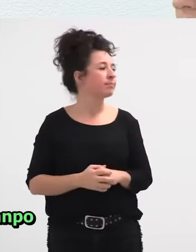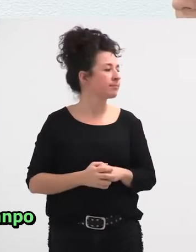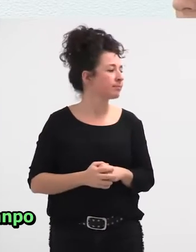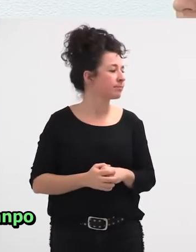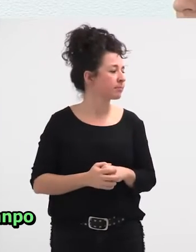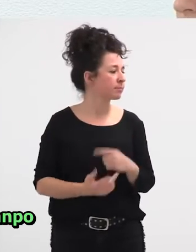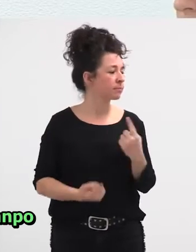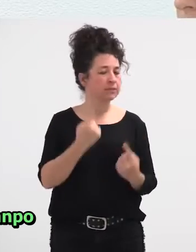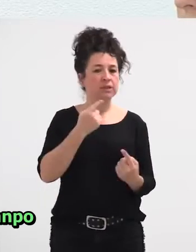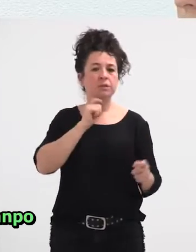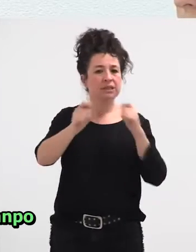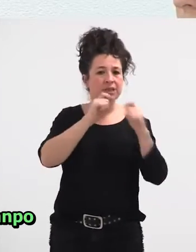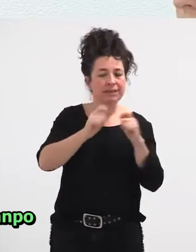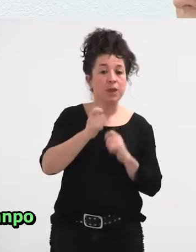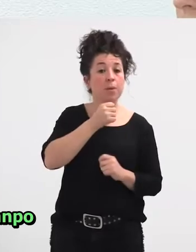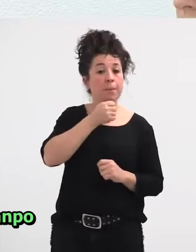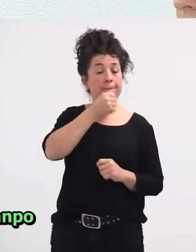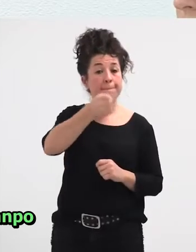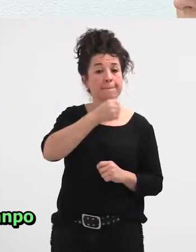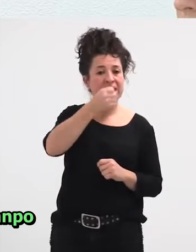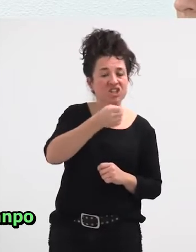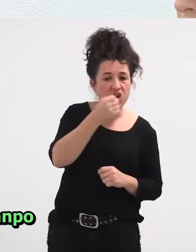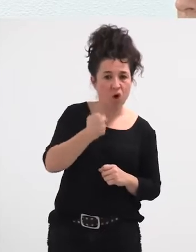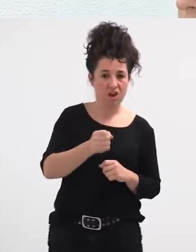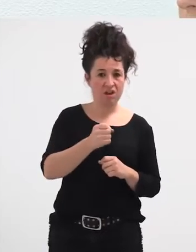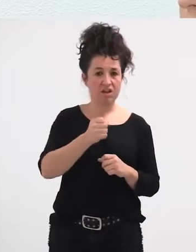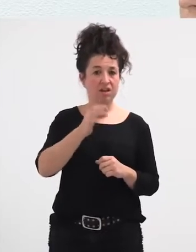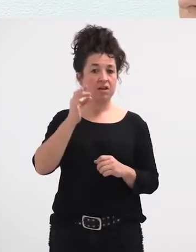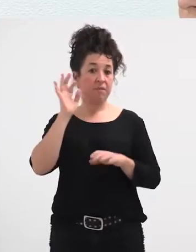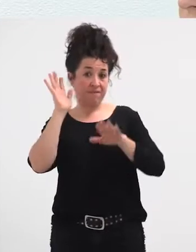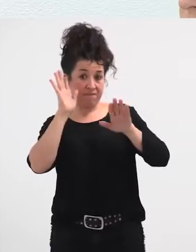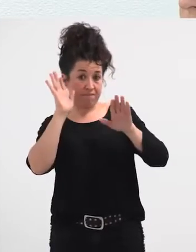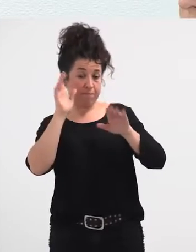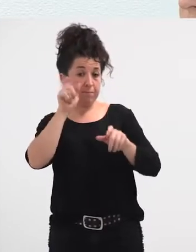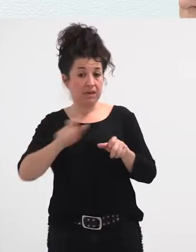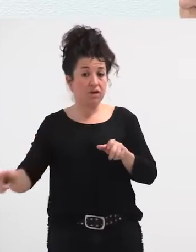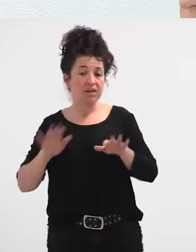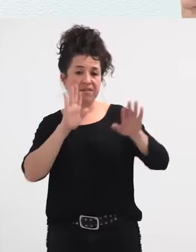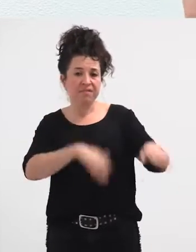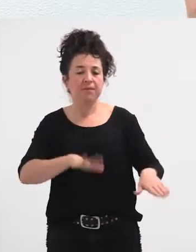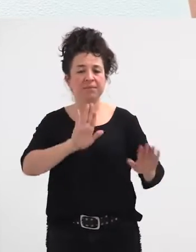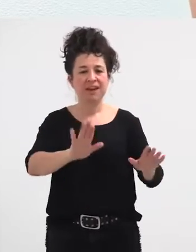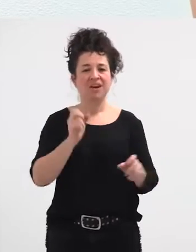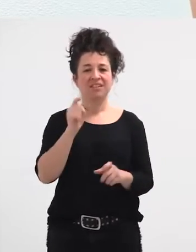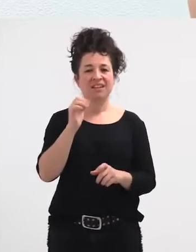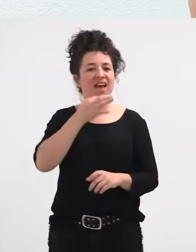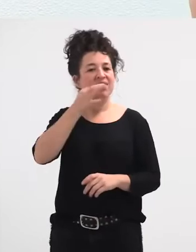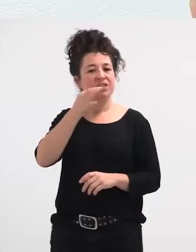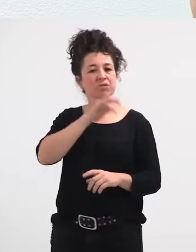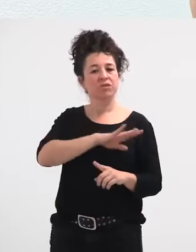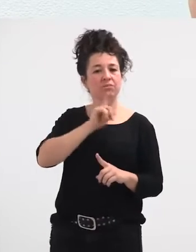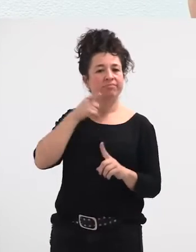personak, eskerra bertzaletik kanpo duten personak, baina, asko erabiltzen da hori desitxuratzeko, eta